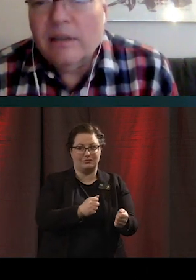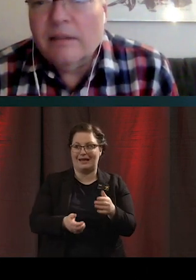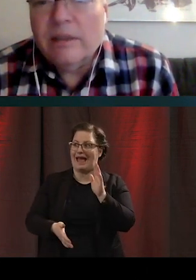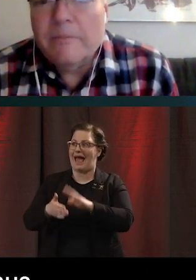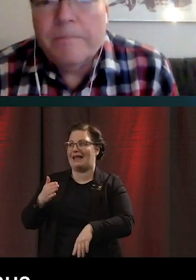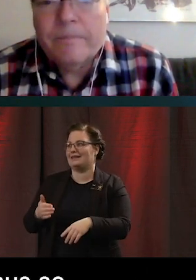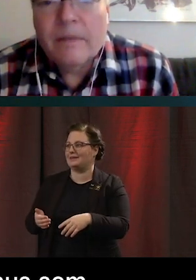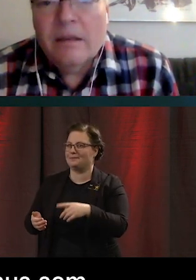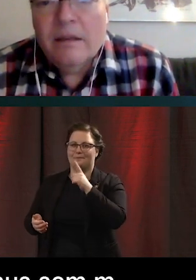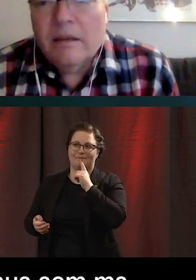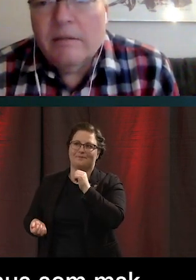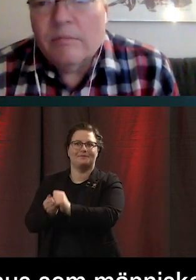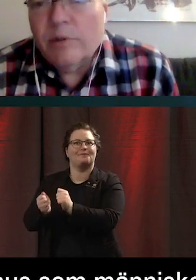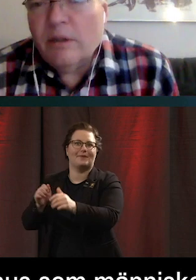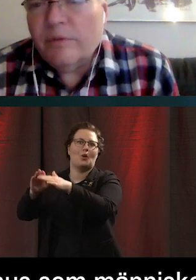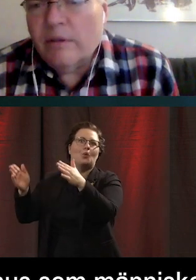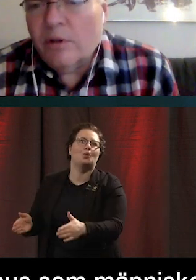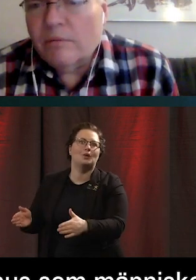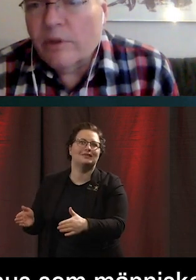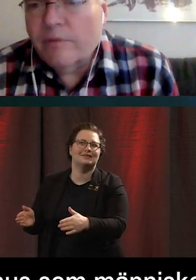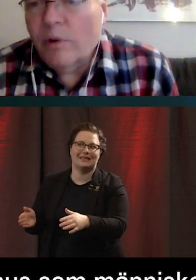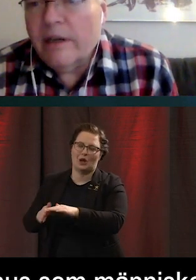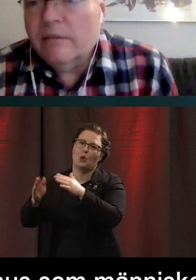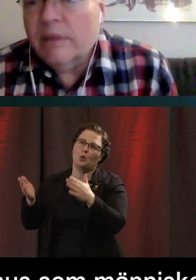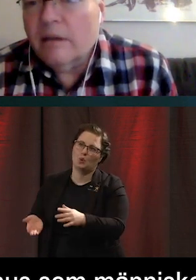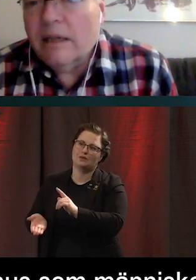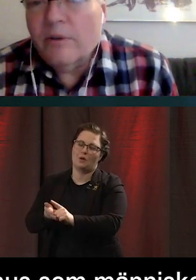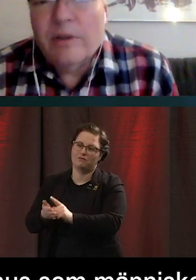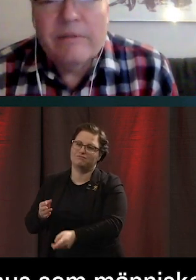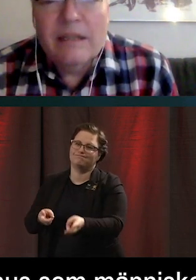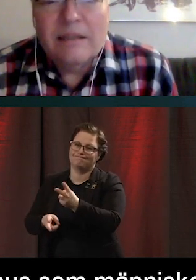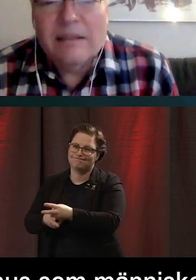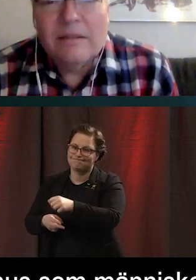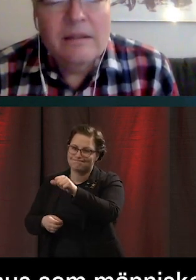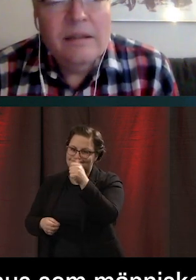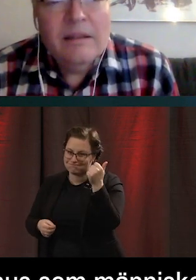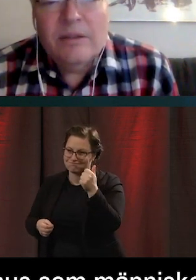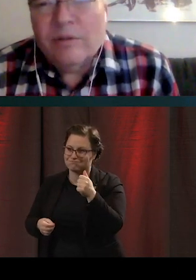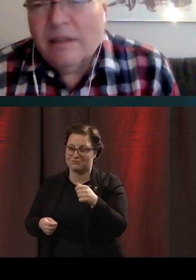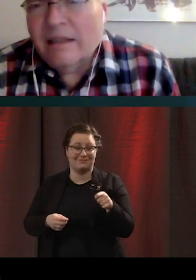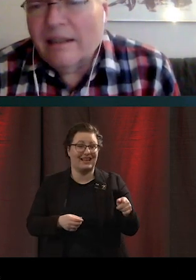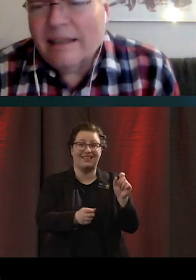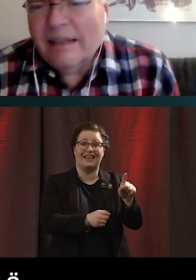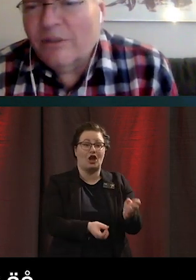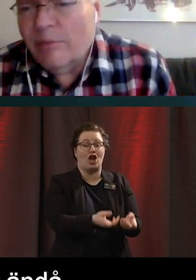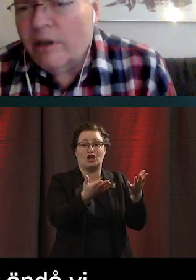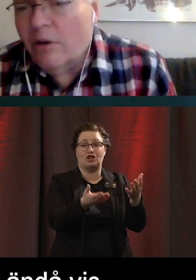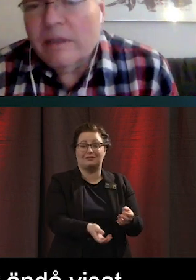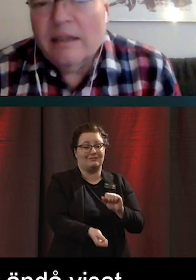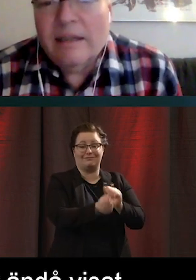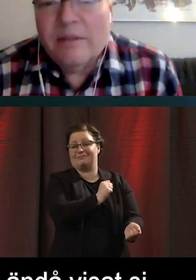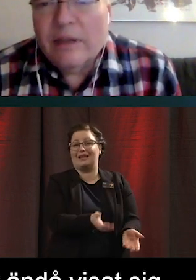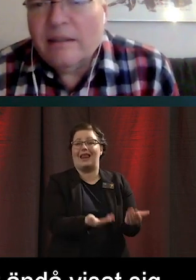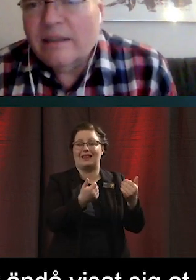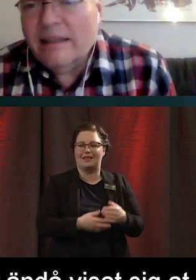kan använda. Det brukar ofta vara svårare. Men ändå så har det visats att trots att det är ganska lätt att bygga